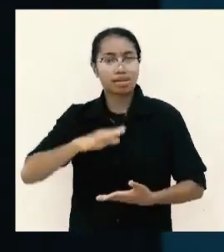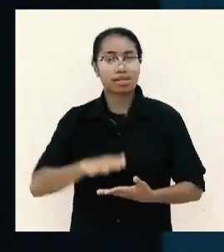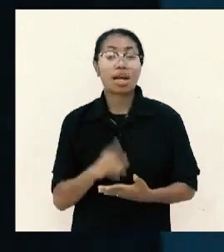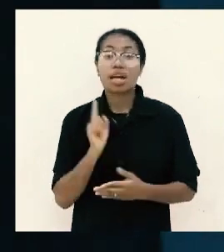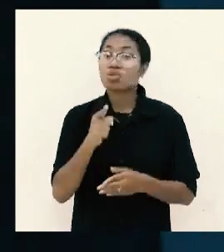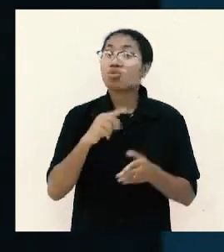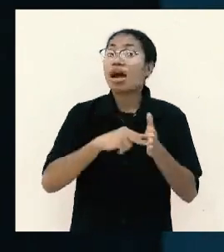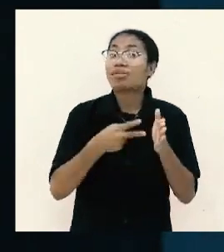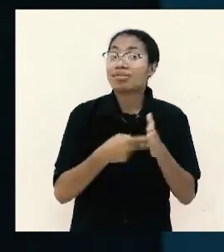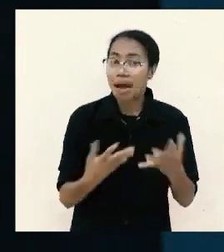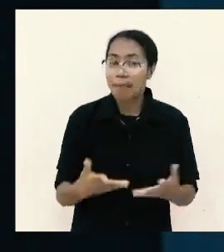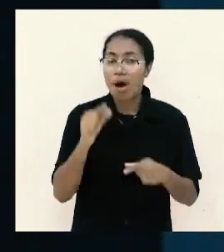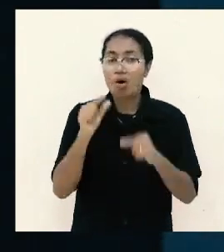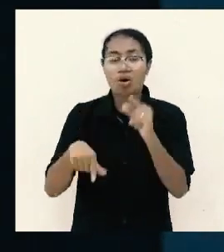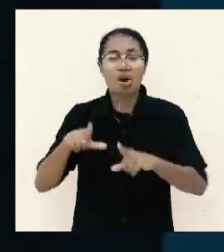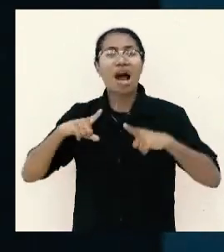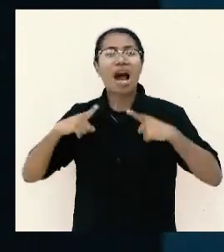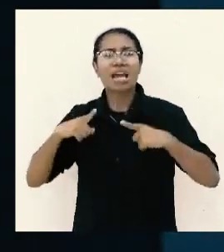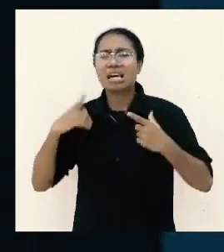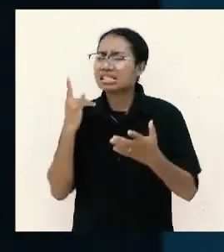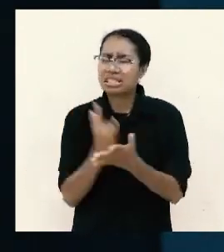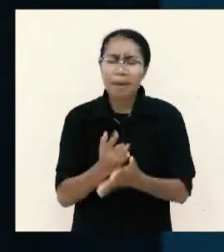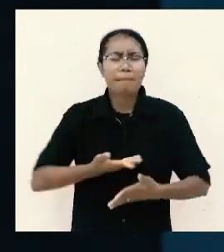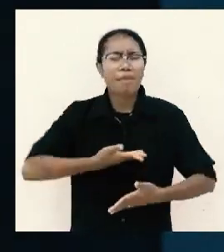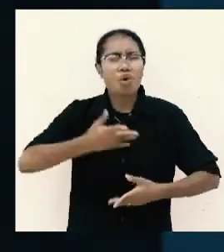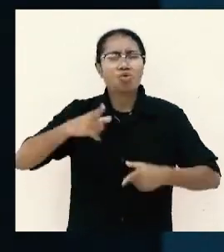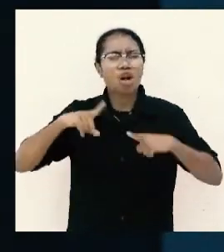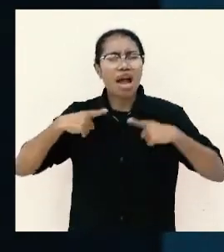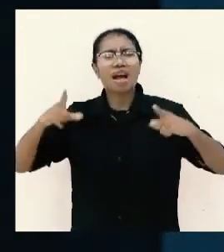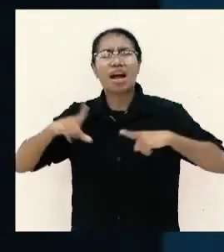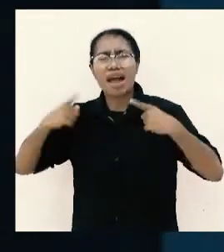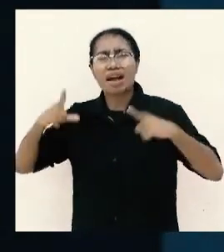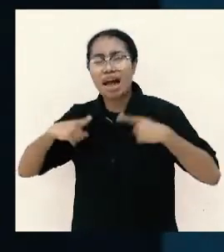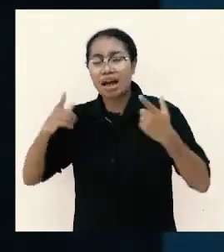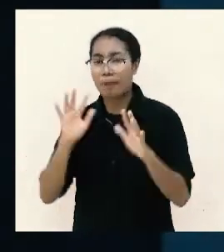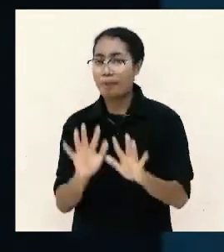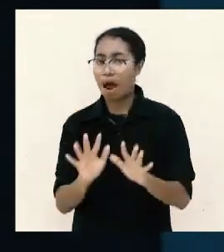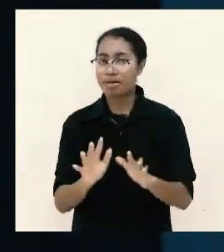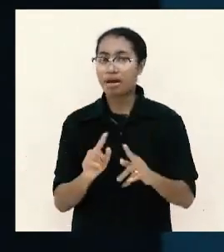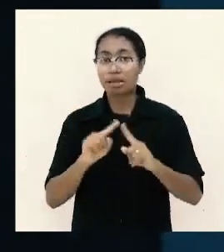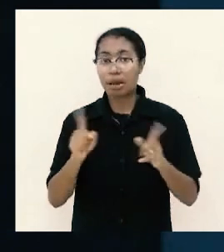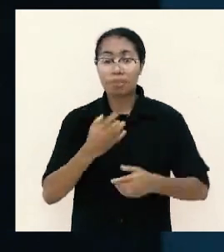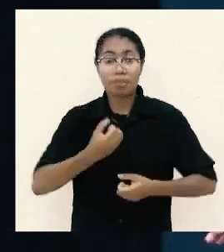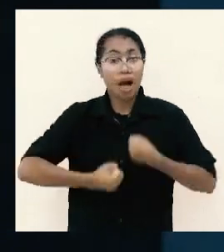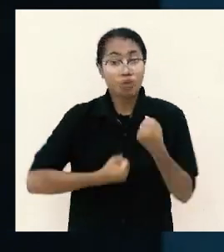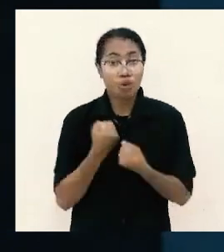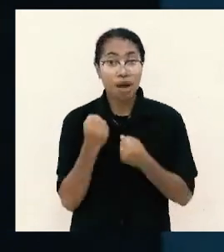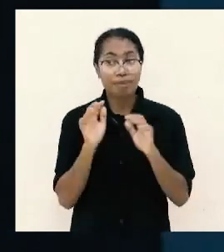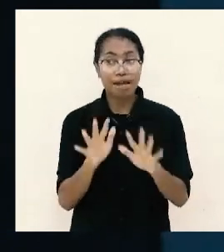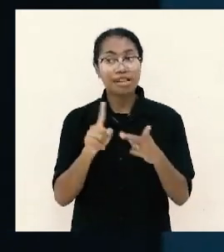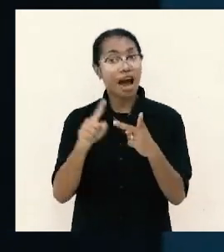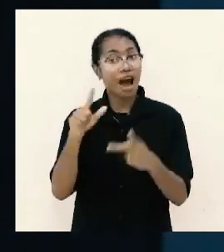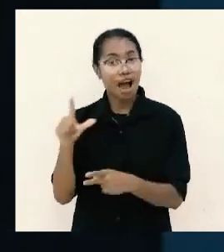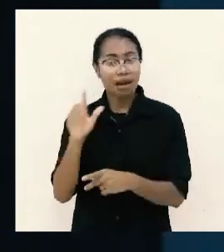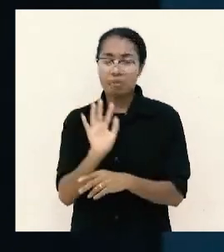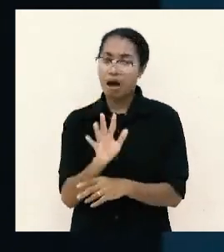itulah sebabnya orang kaya selalu ingin kaya selalu ingin kaya selalu ingin kaya dan melakukan berbagai macam hal